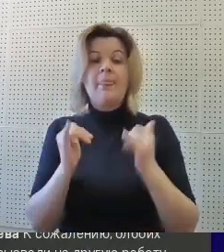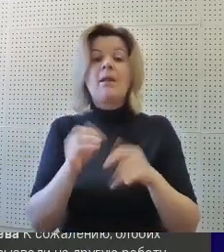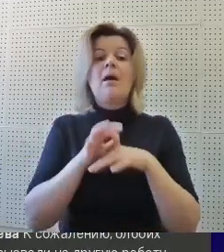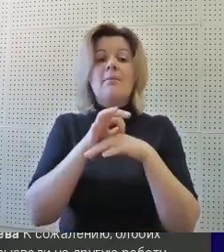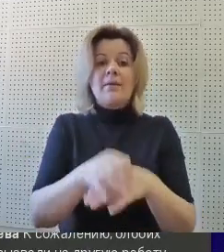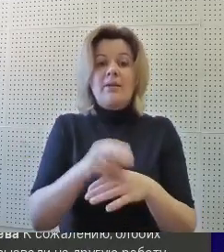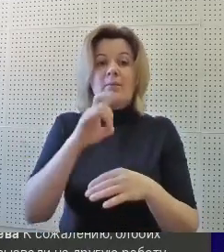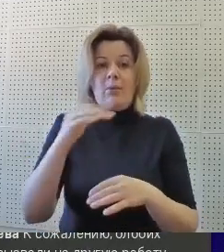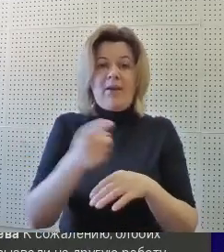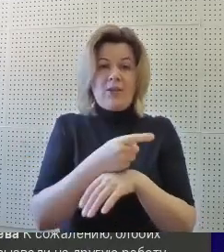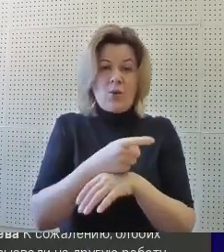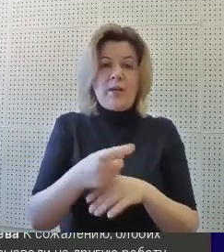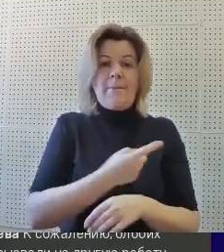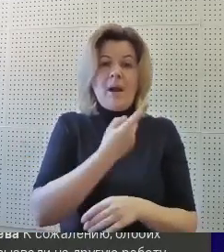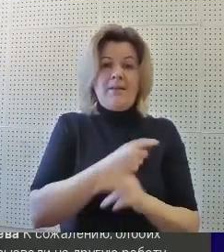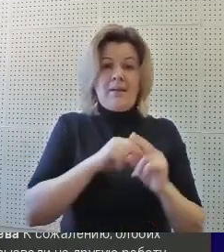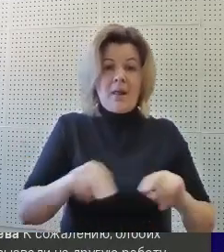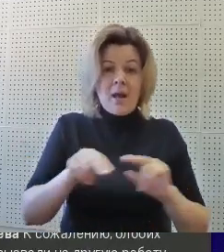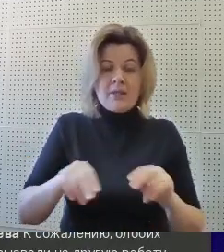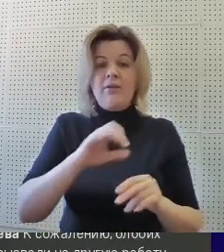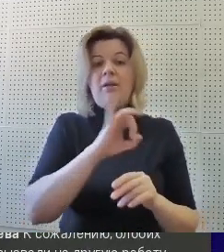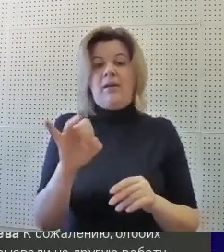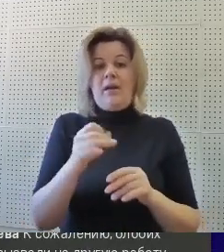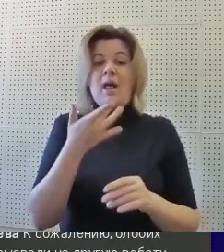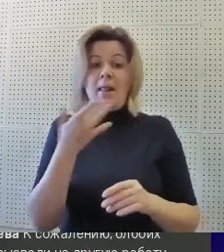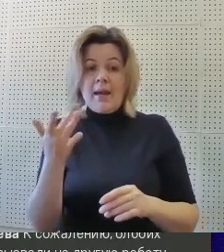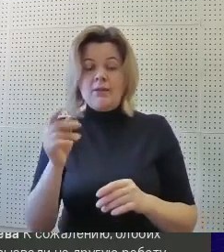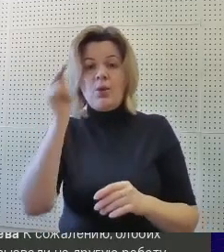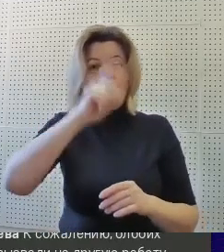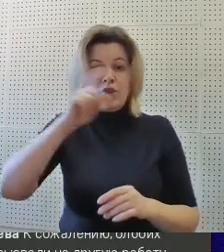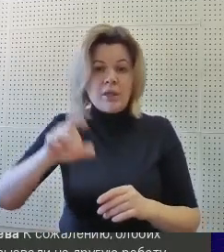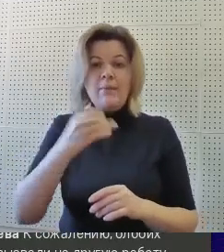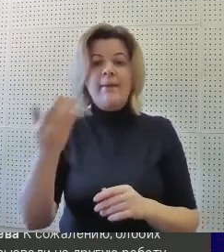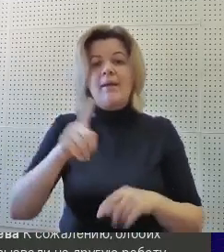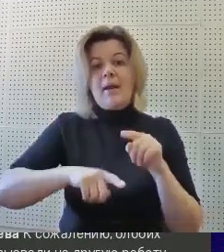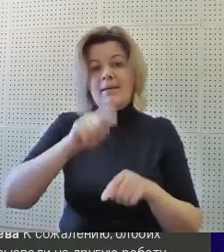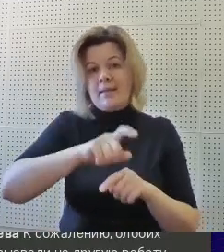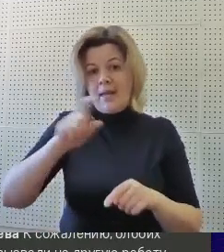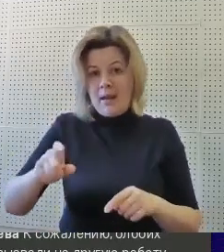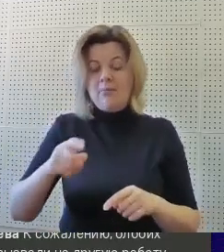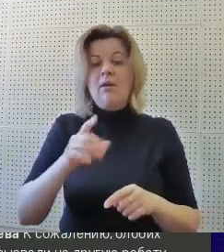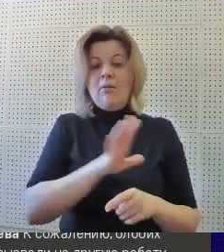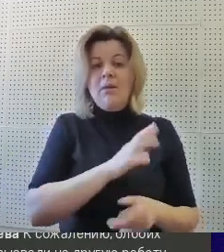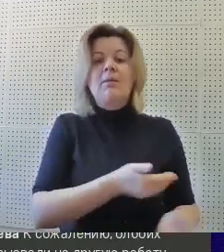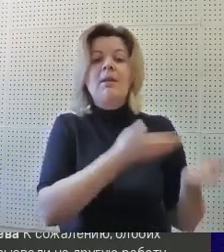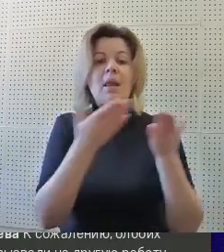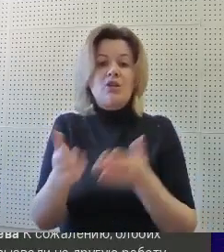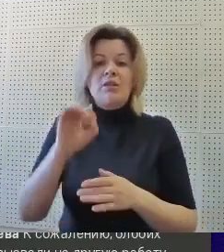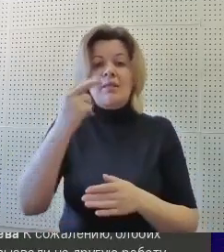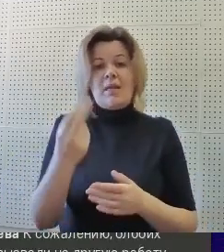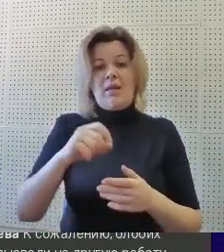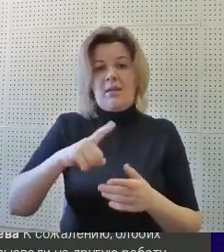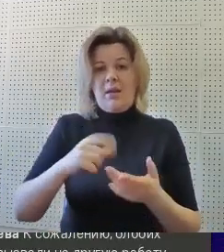Для проведения профориентационных мастер-классов и лекций ученикам и их родителям были приглашены